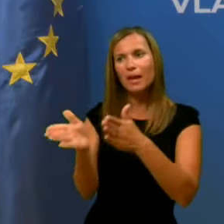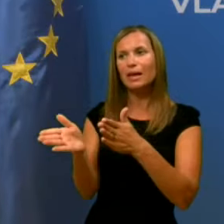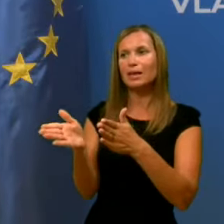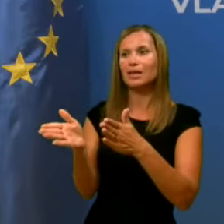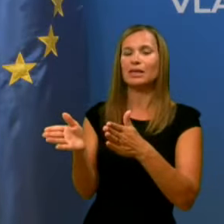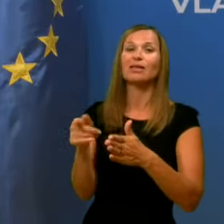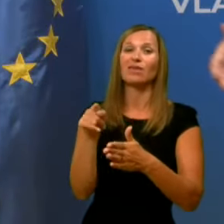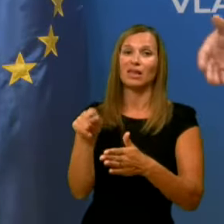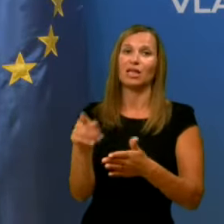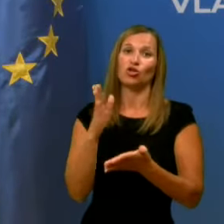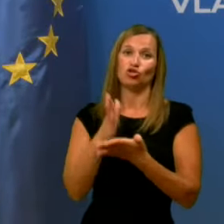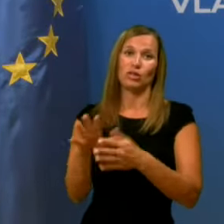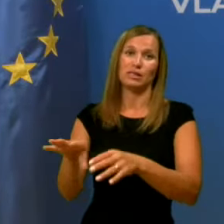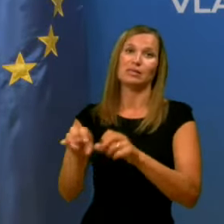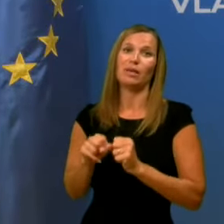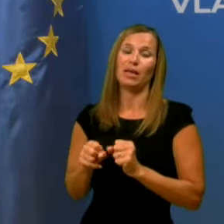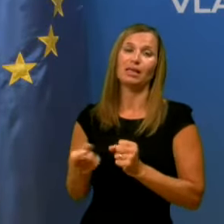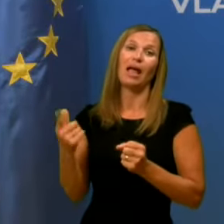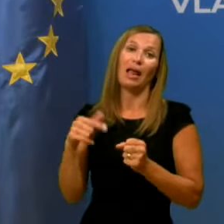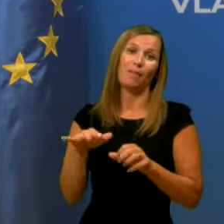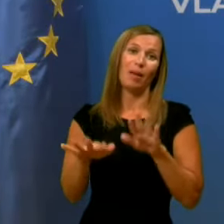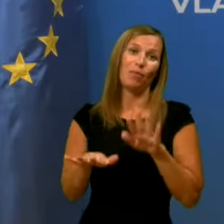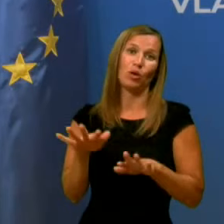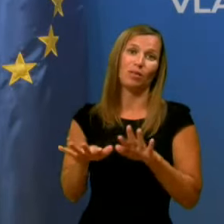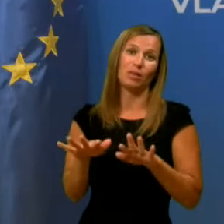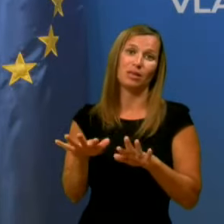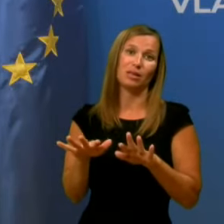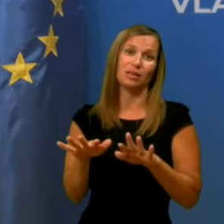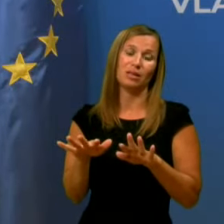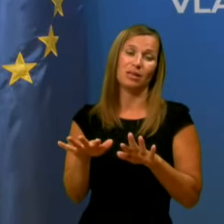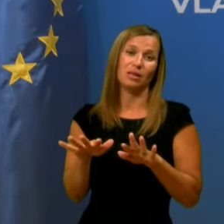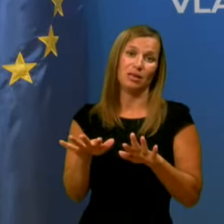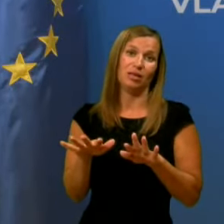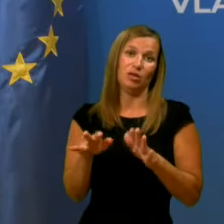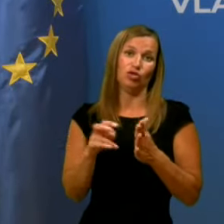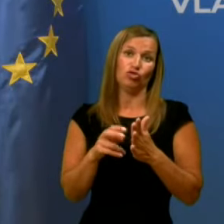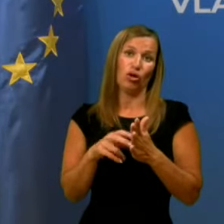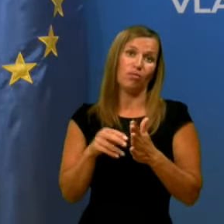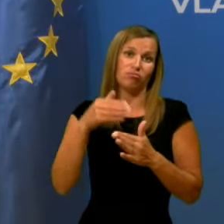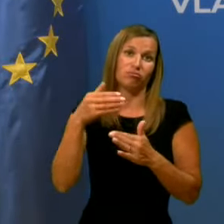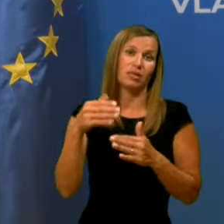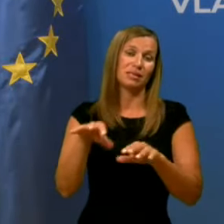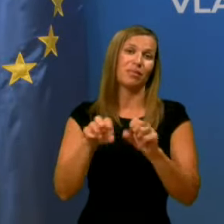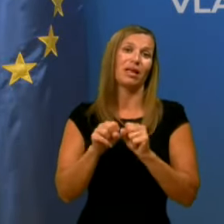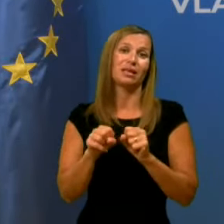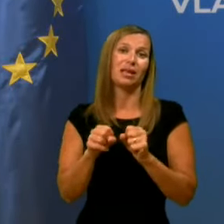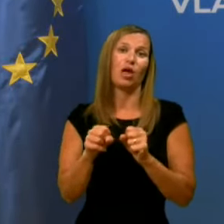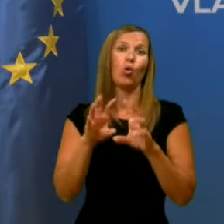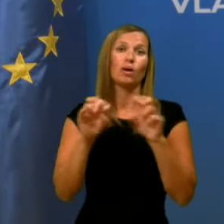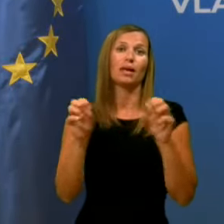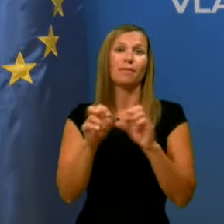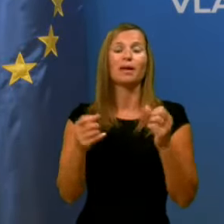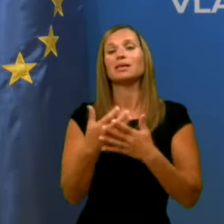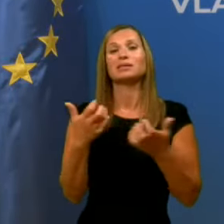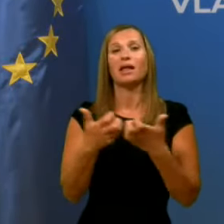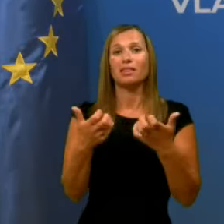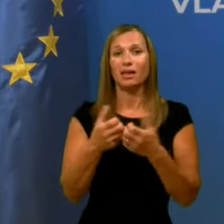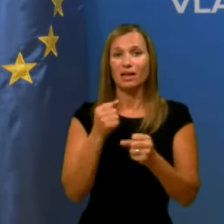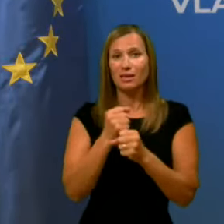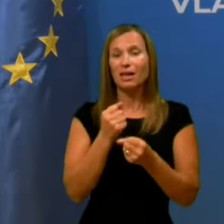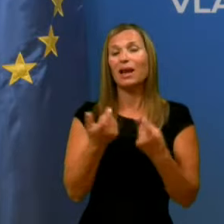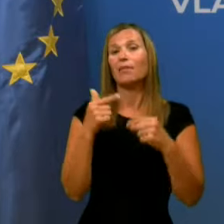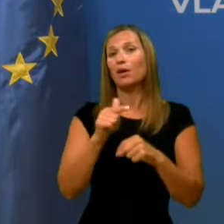že sprejete ali pa mora biti še naprej sprejete ukrepe za trg dela ali pa druge ukrepe za